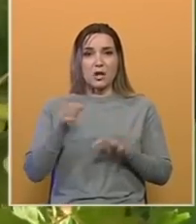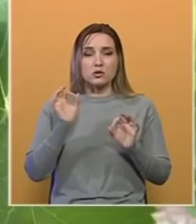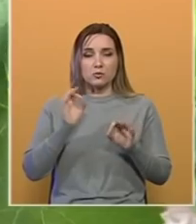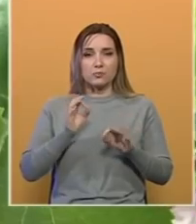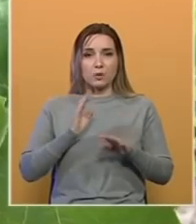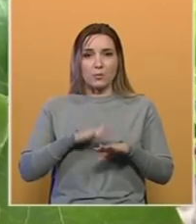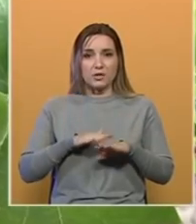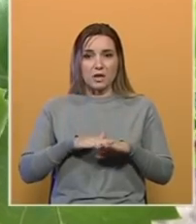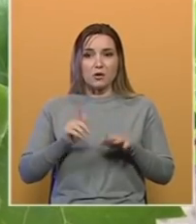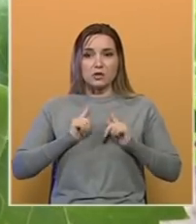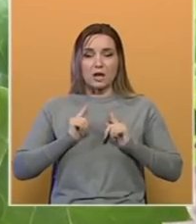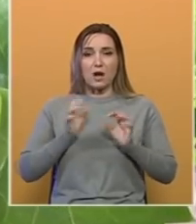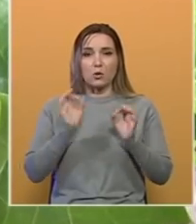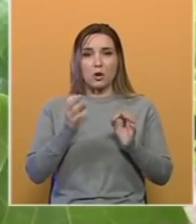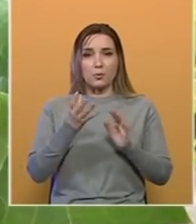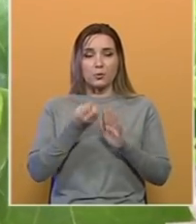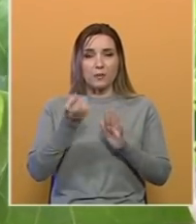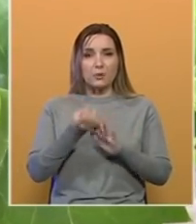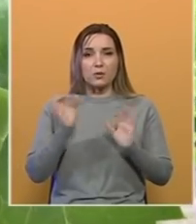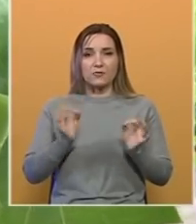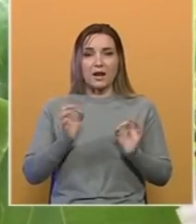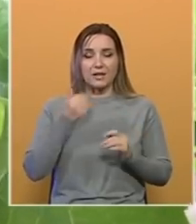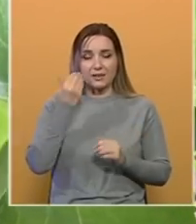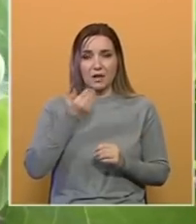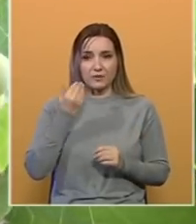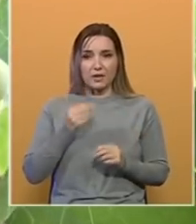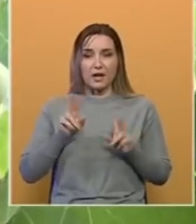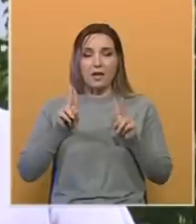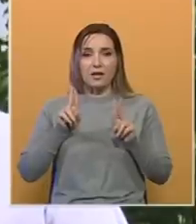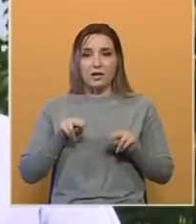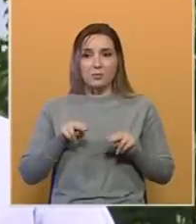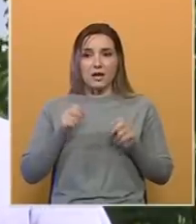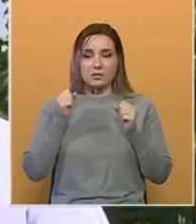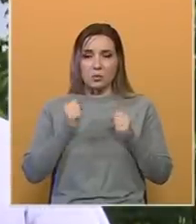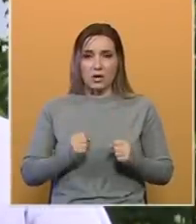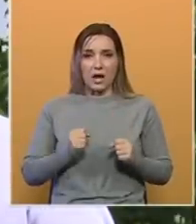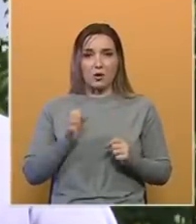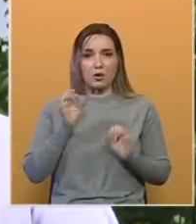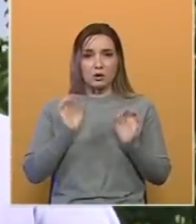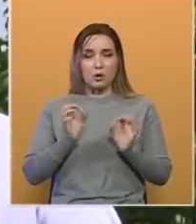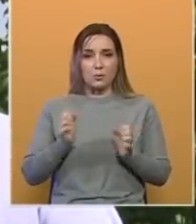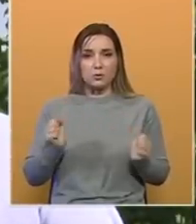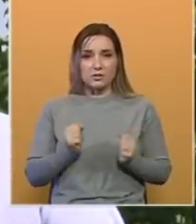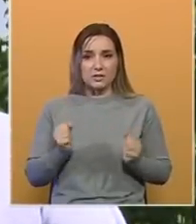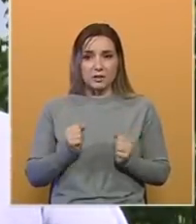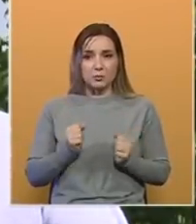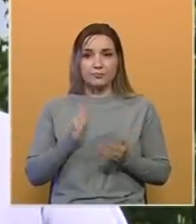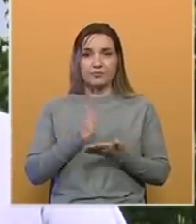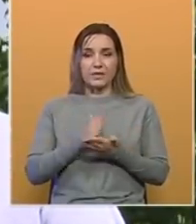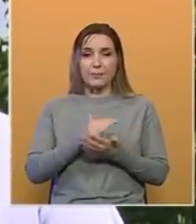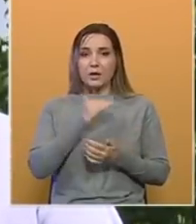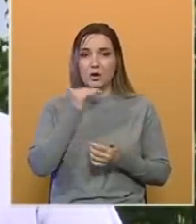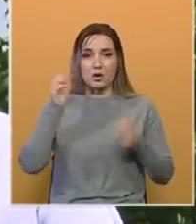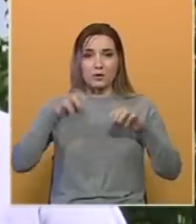išle na ruku, pa očekuju dobru berbu i kvalitetna vina. Imali smo jako dobru zimu, znači bilo je